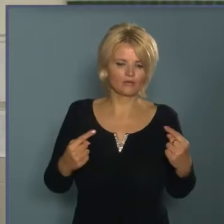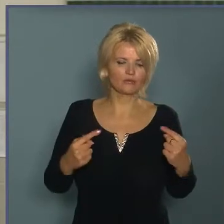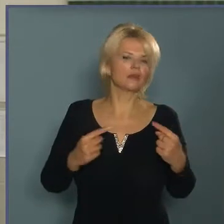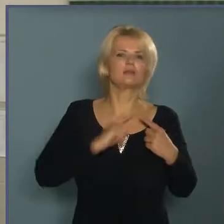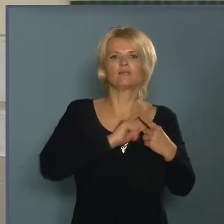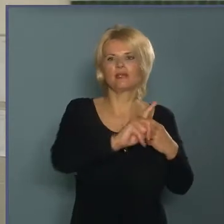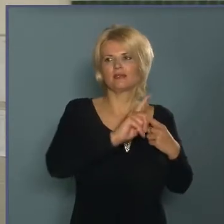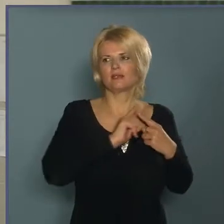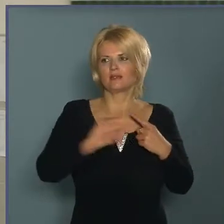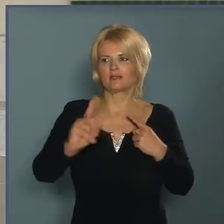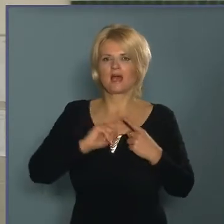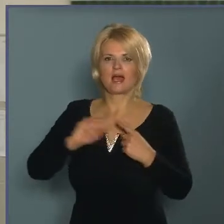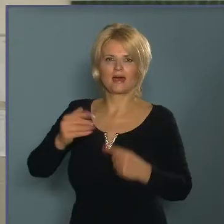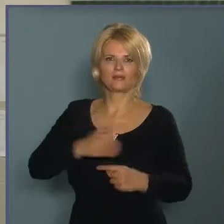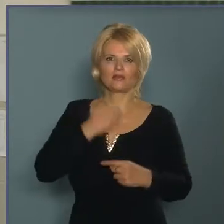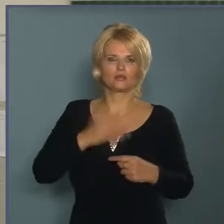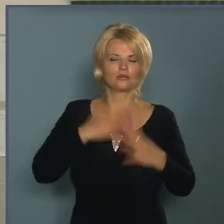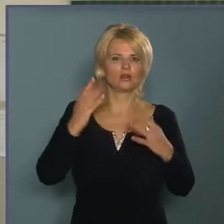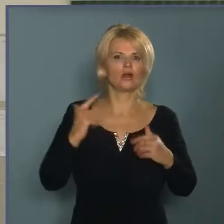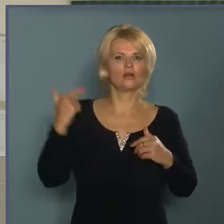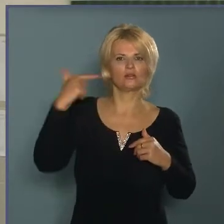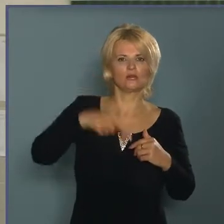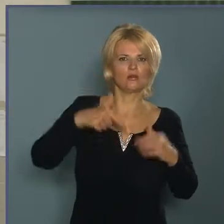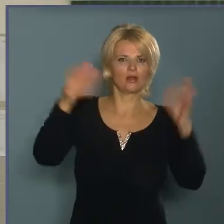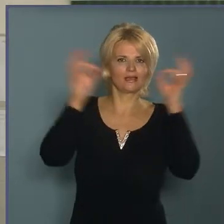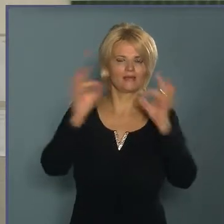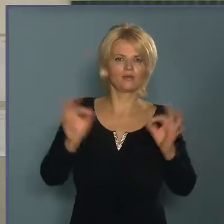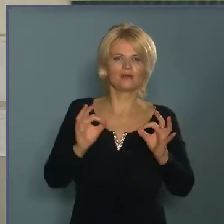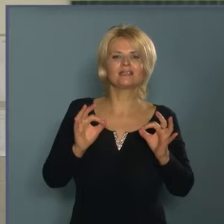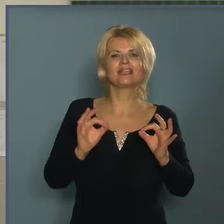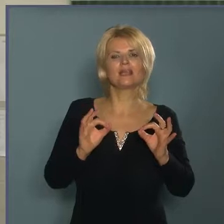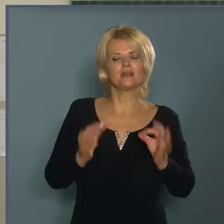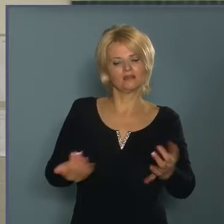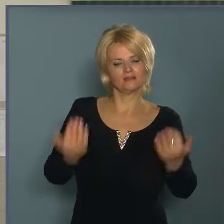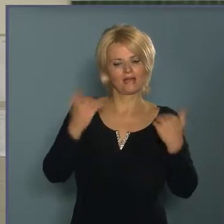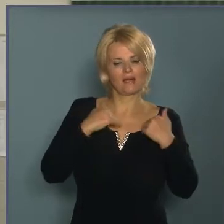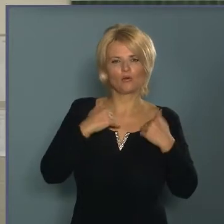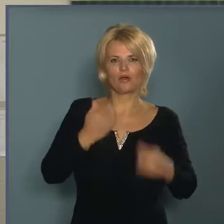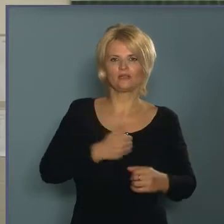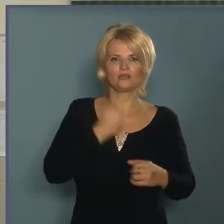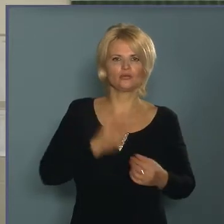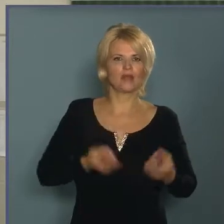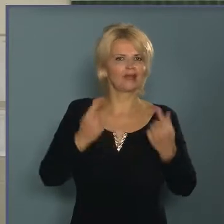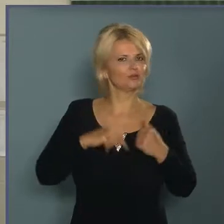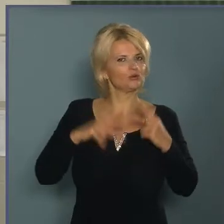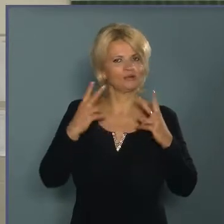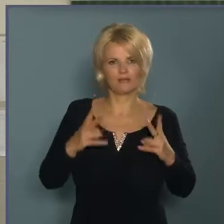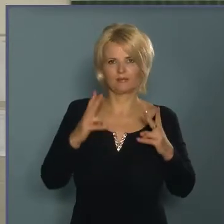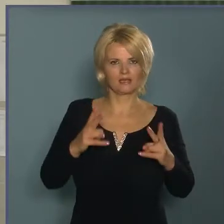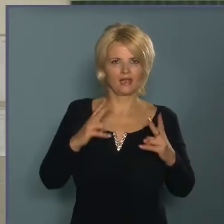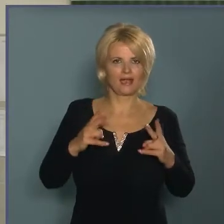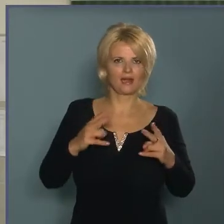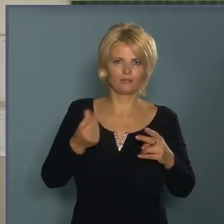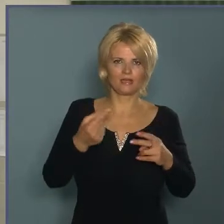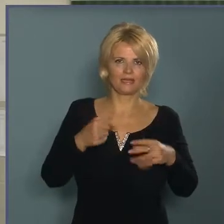végigjárjuk az iskolákat. És a alaipari cég mögénk állt azért, hogy ne kelljen az iskoláktól semmiféle pénzt elfogadnunk, hanem